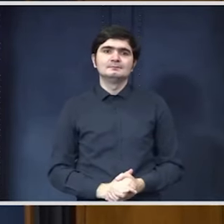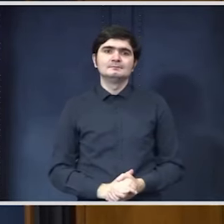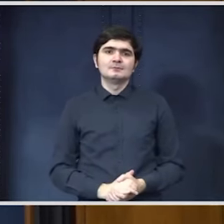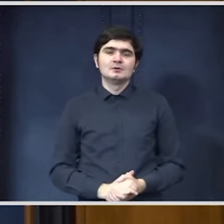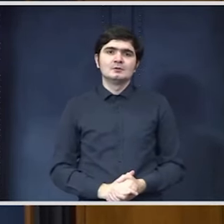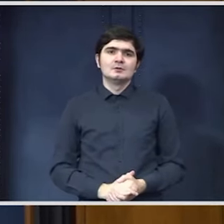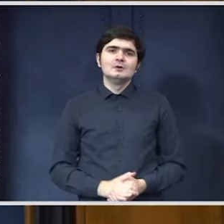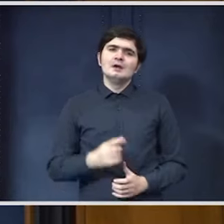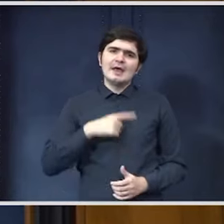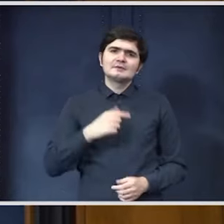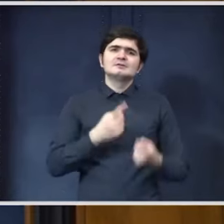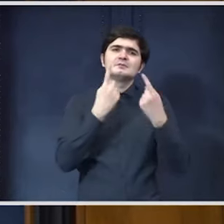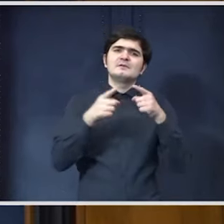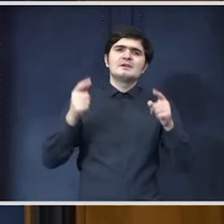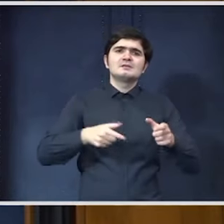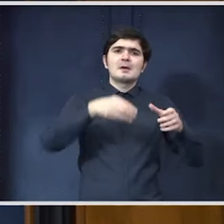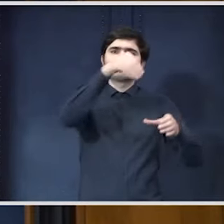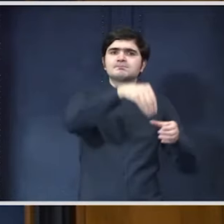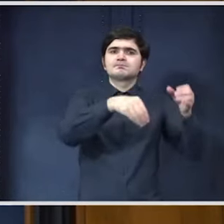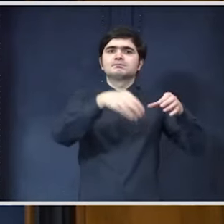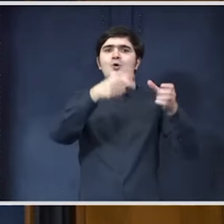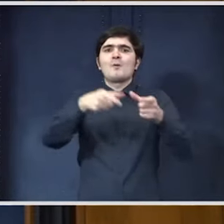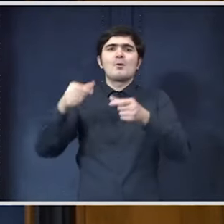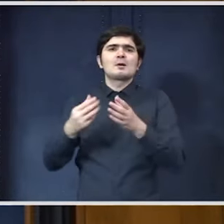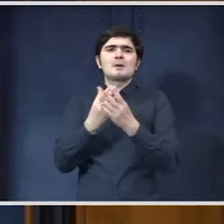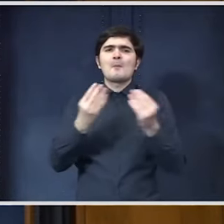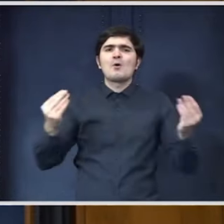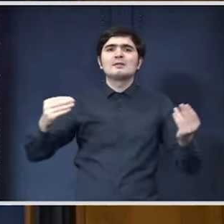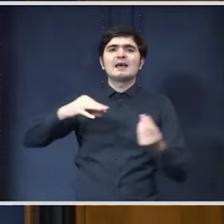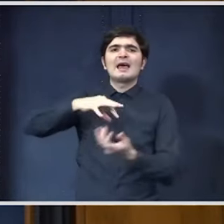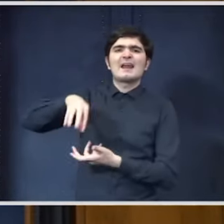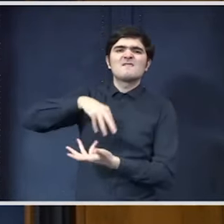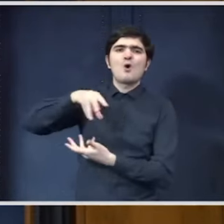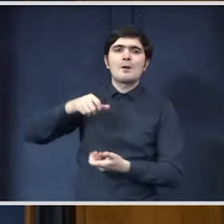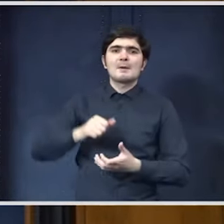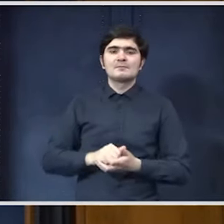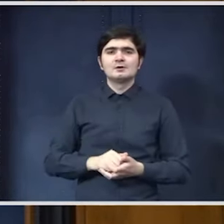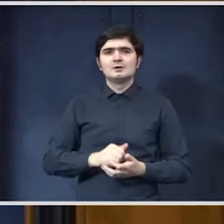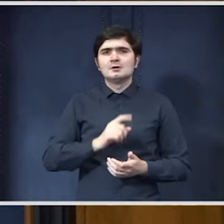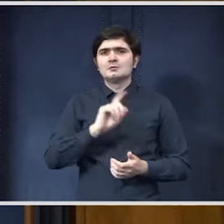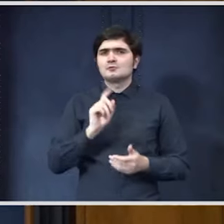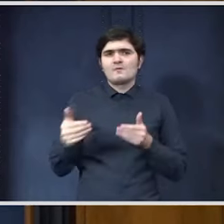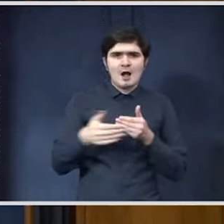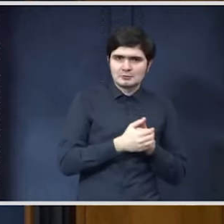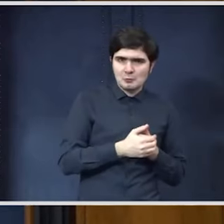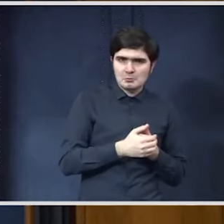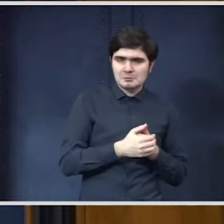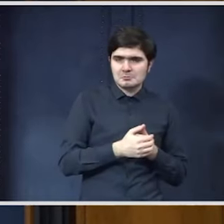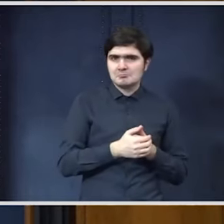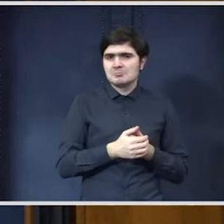Sunt pe diverse componente multe reforme și nu vă ascund faptul că